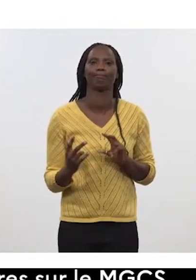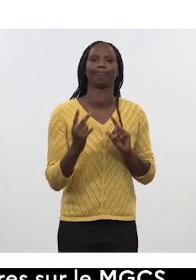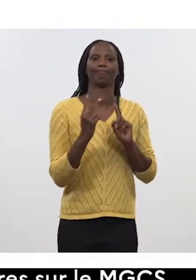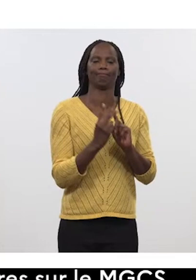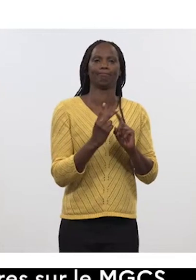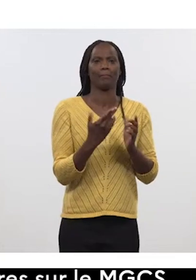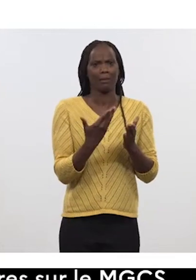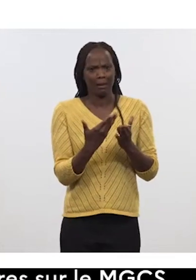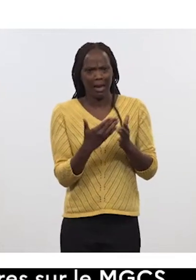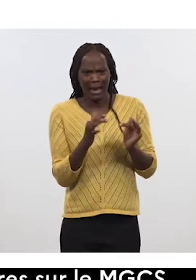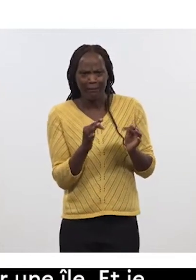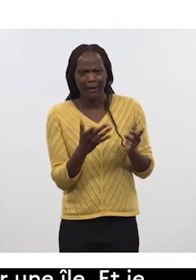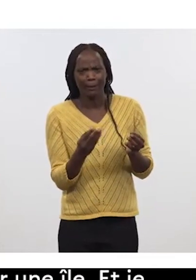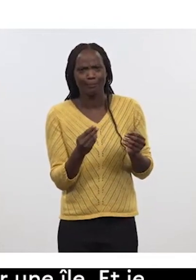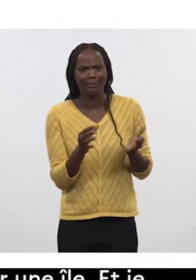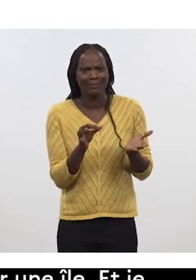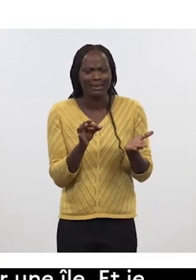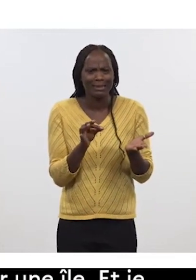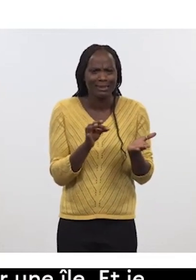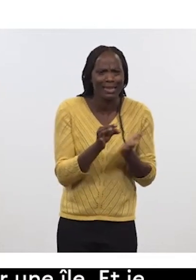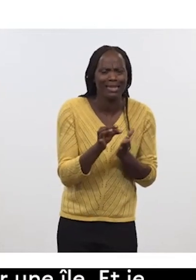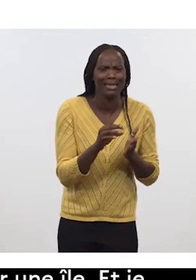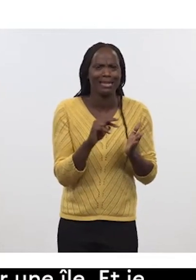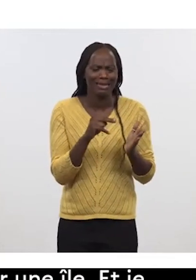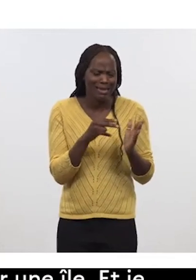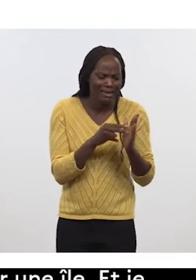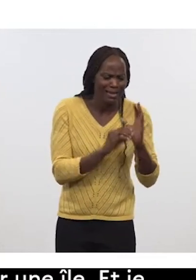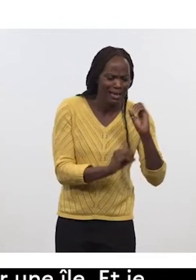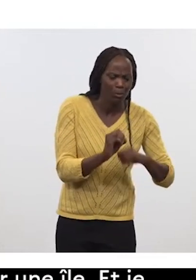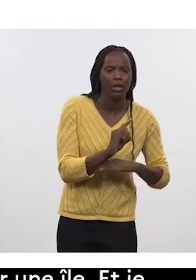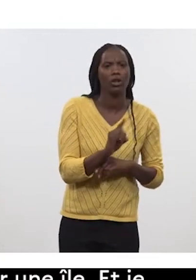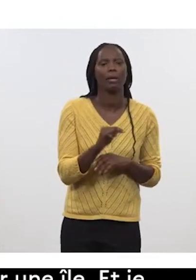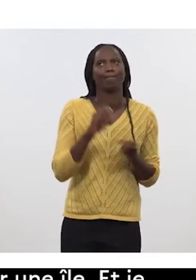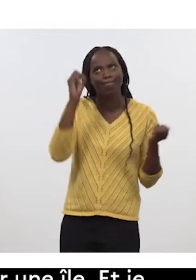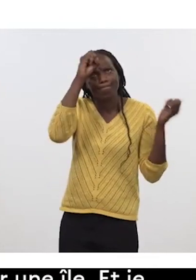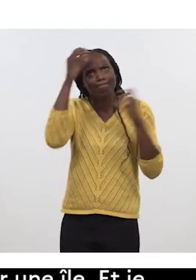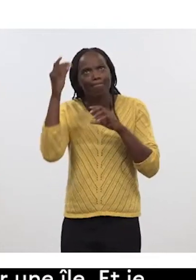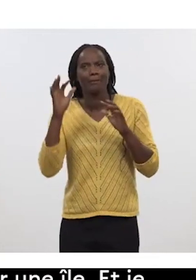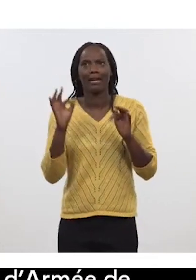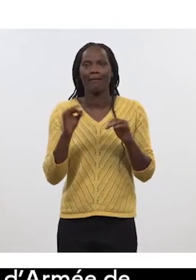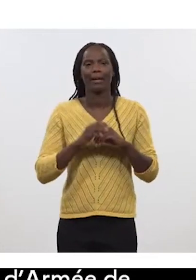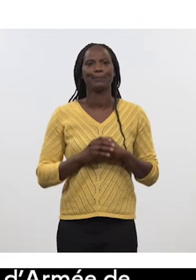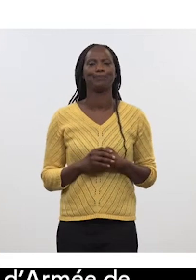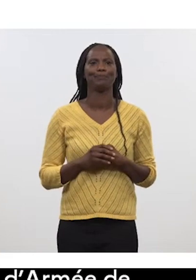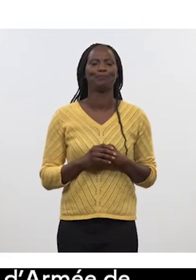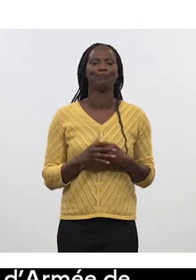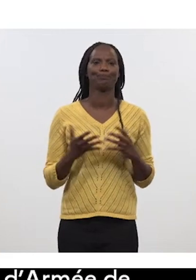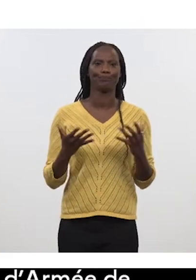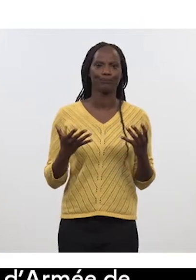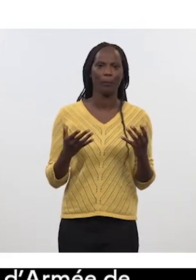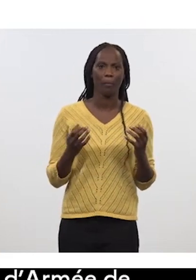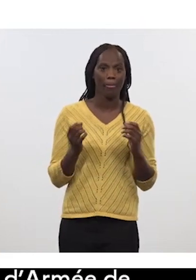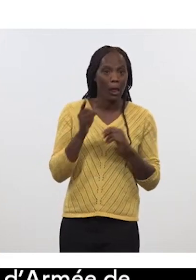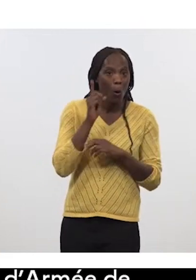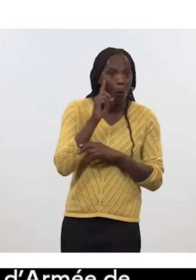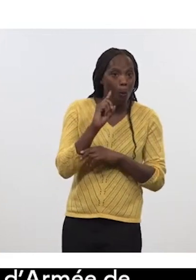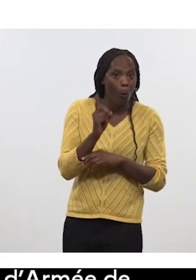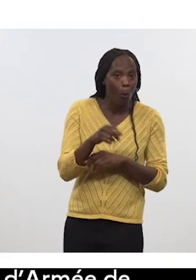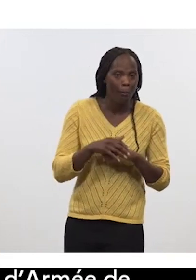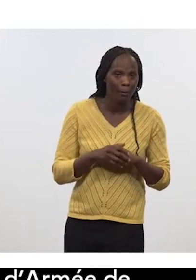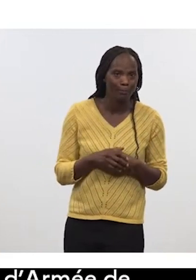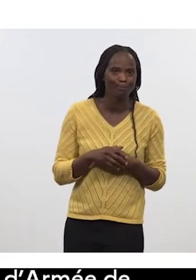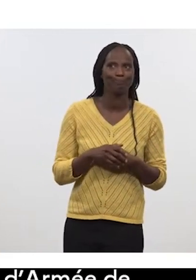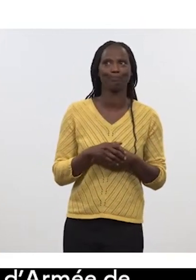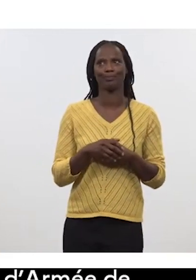tactique ou la technique opérationnelle sur le terrain mais c'est de se dire au fond sur les différentes capacités est-ce qu'on peut pas refaire un bouger